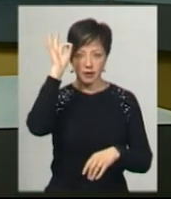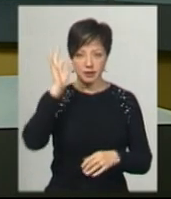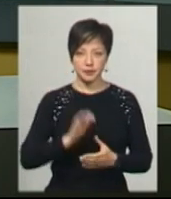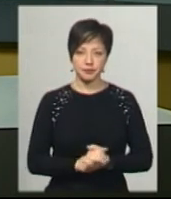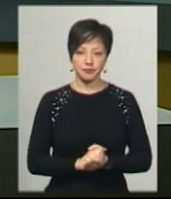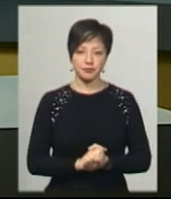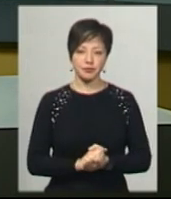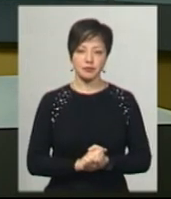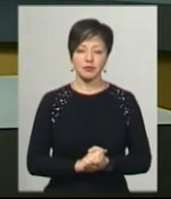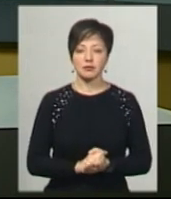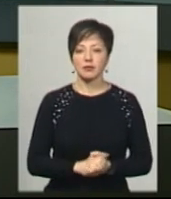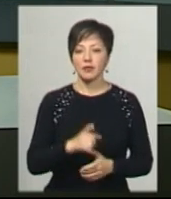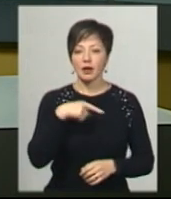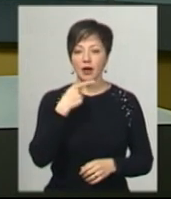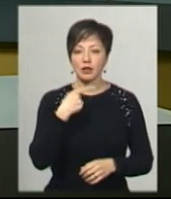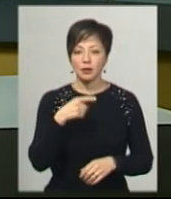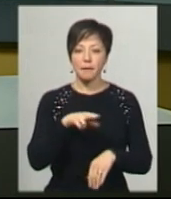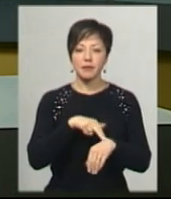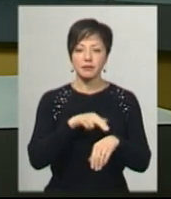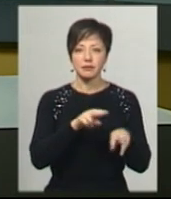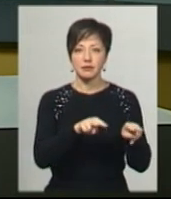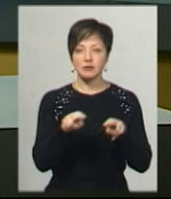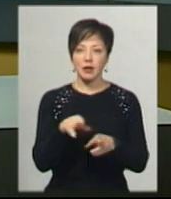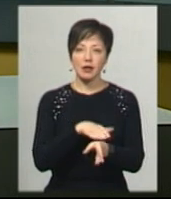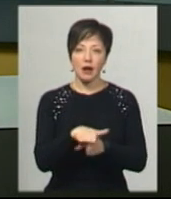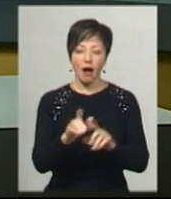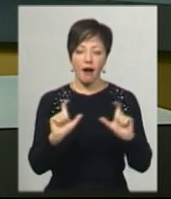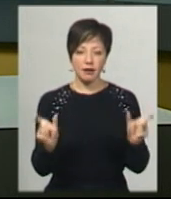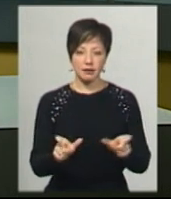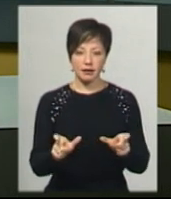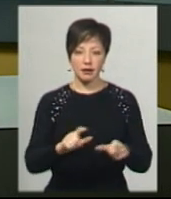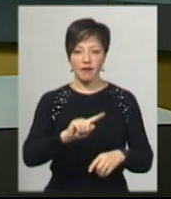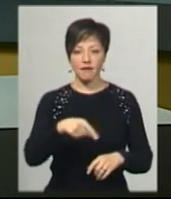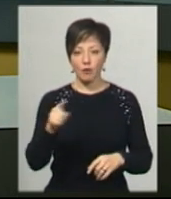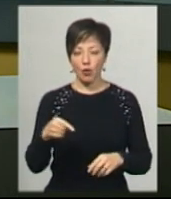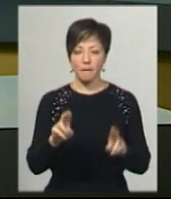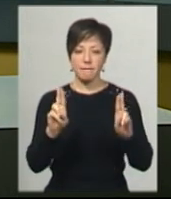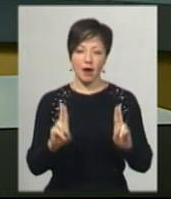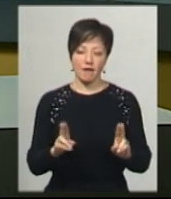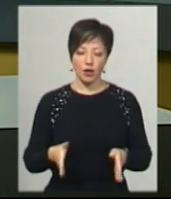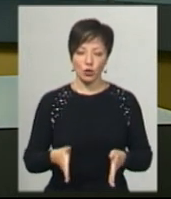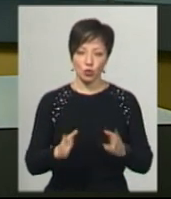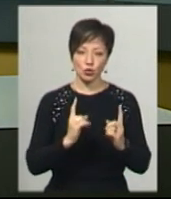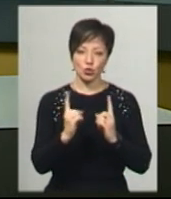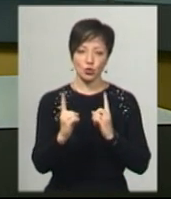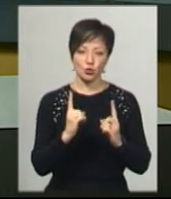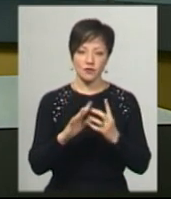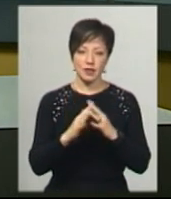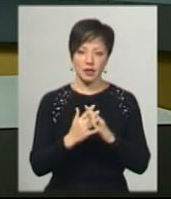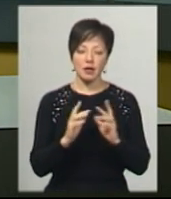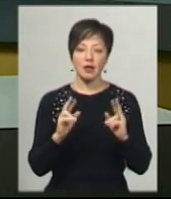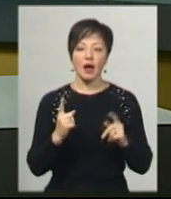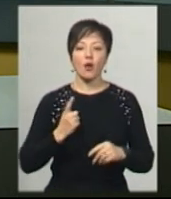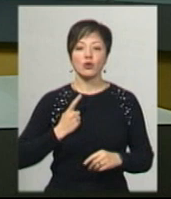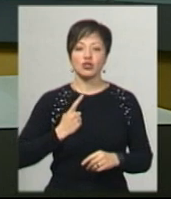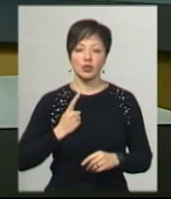Олександр Ташчук. Каже, правоохоронці слідкували за дотриманням карантинних вимог та правил дорожнього руху в населеному пункті. Як